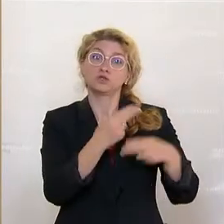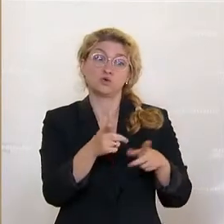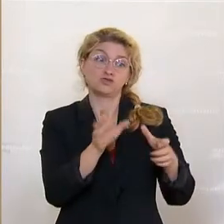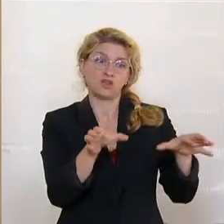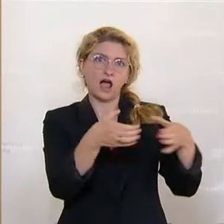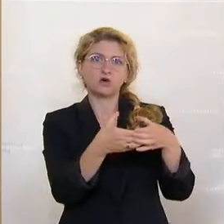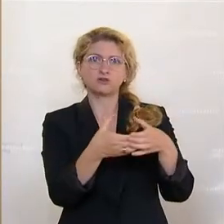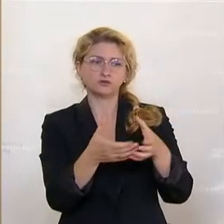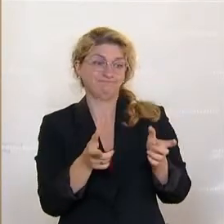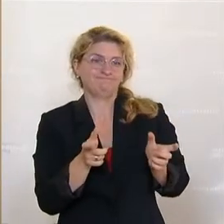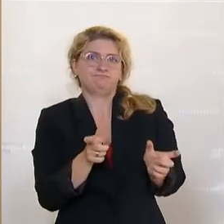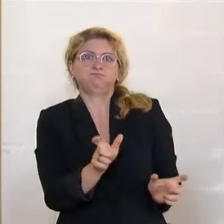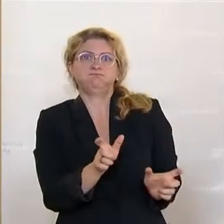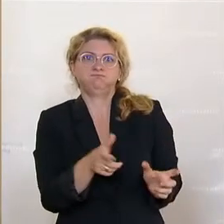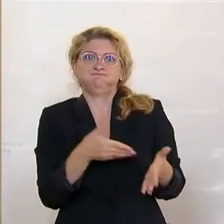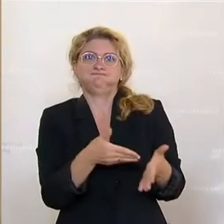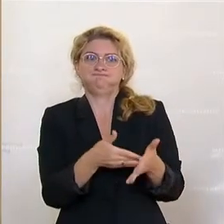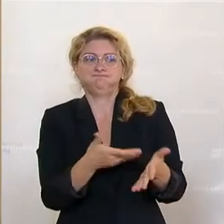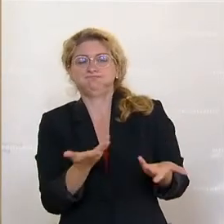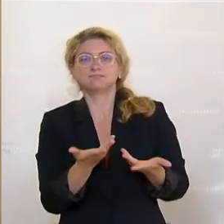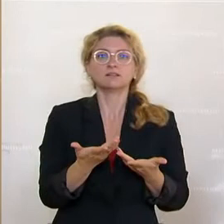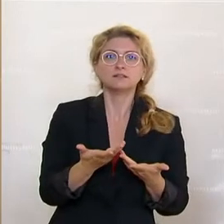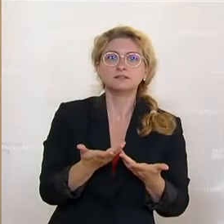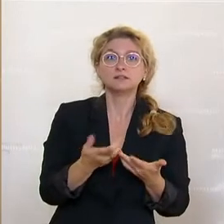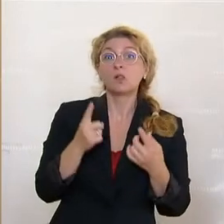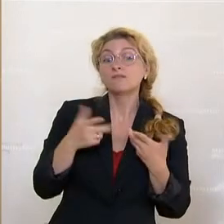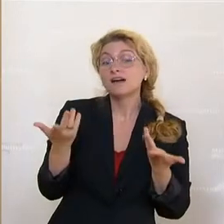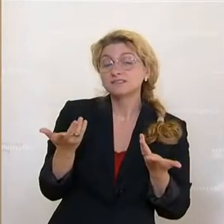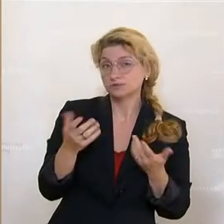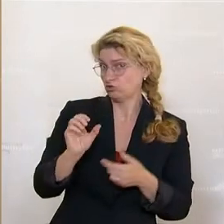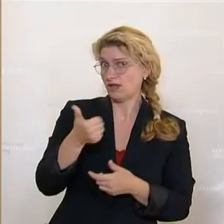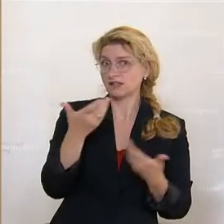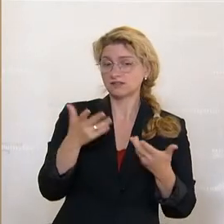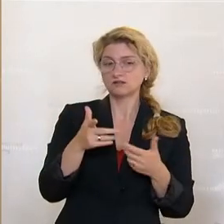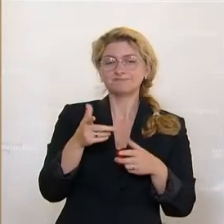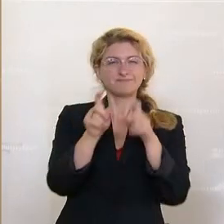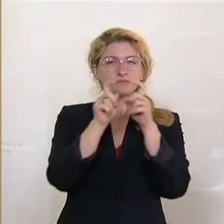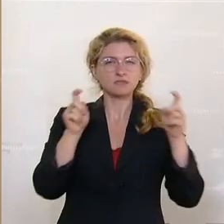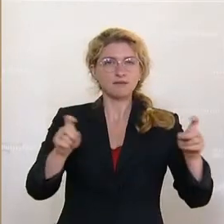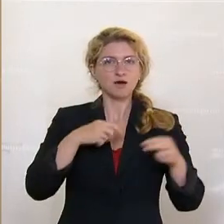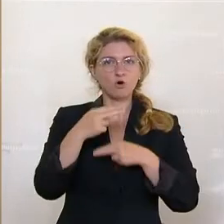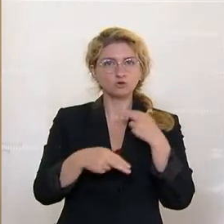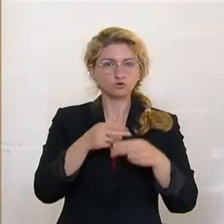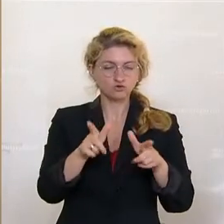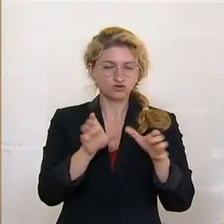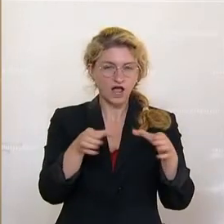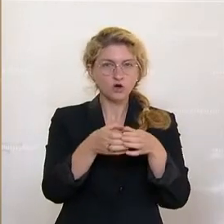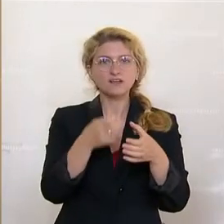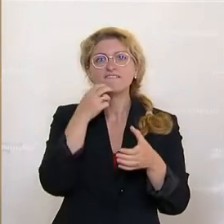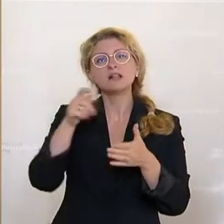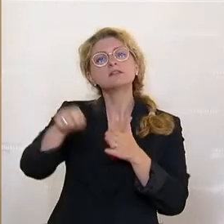dass Sie versucht haben, den Untersuchungsgegenstand zu zensurieren. Das wurde vom Verfassungsgerichtshof übrigens